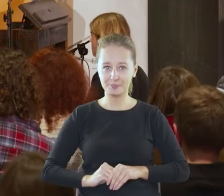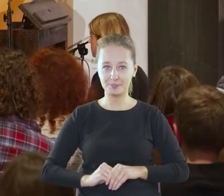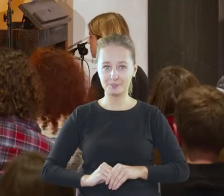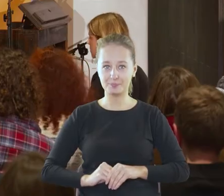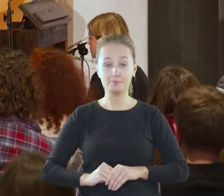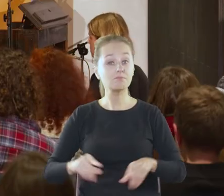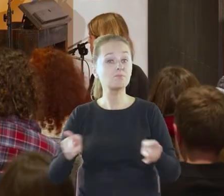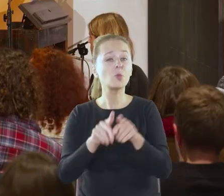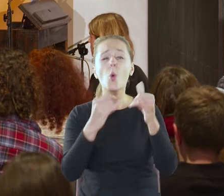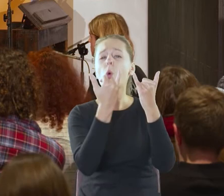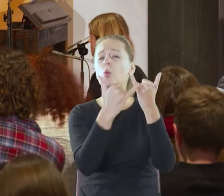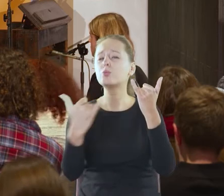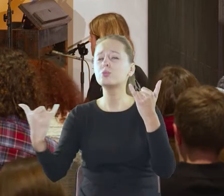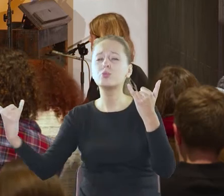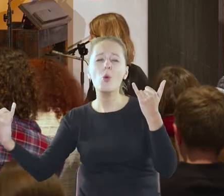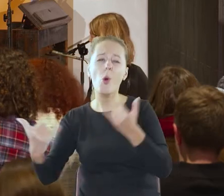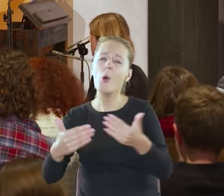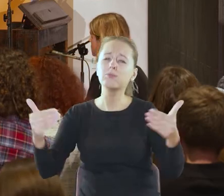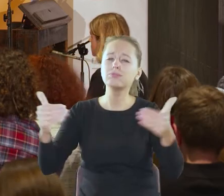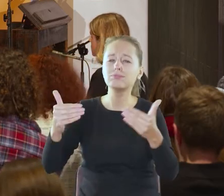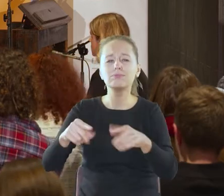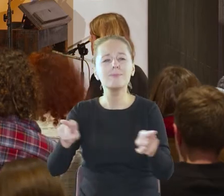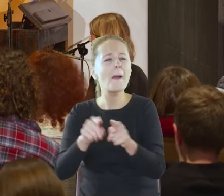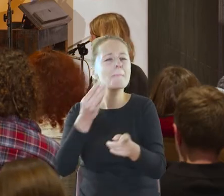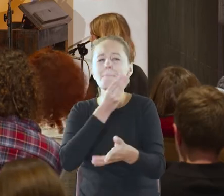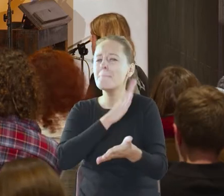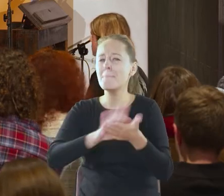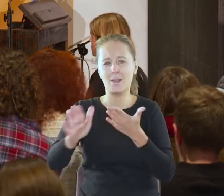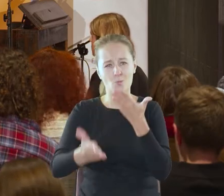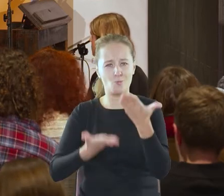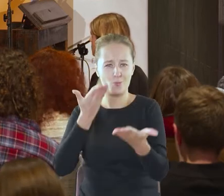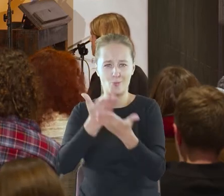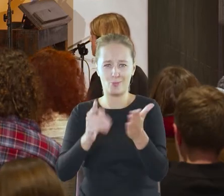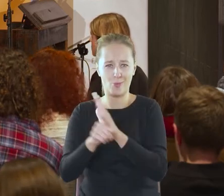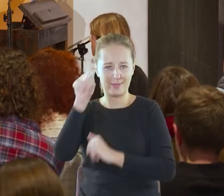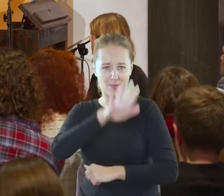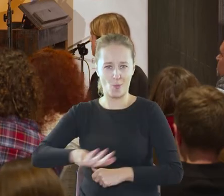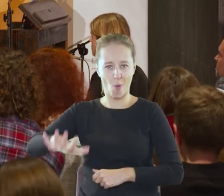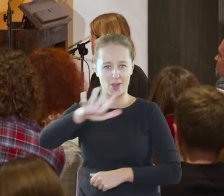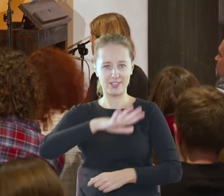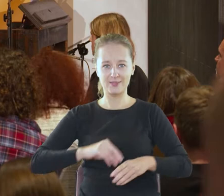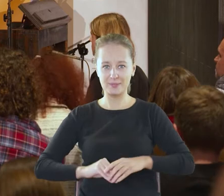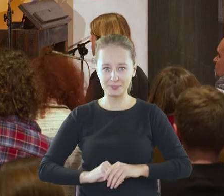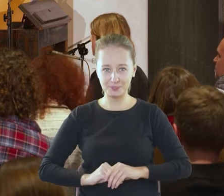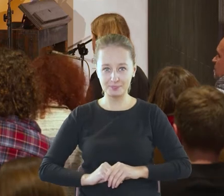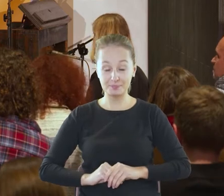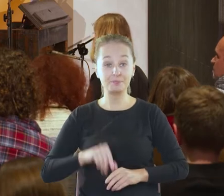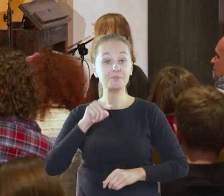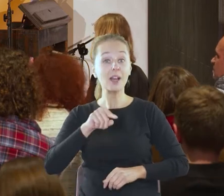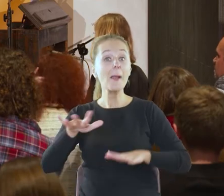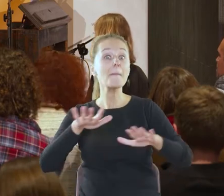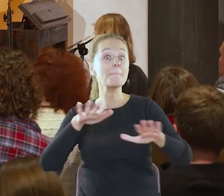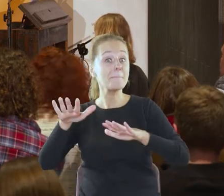Z różnorodnymi zasobami i bezpłatną ofertą dla społeczności. Miejsc